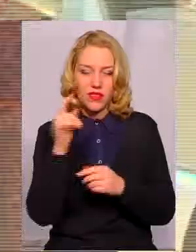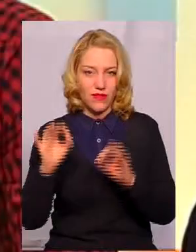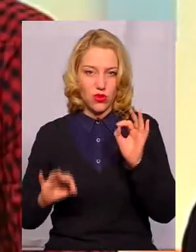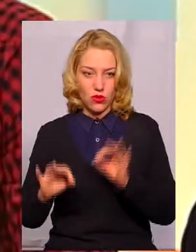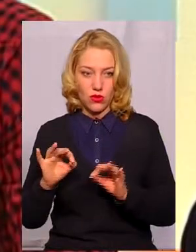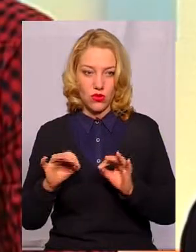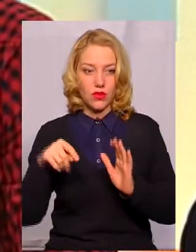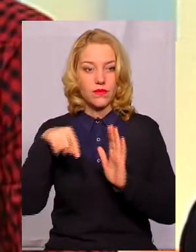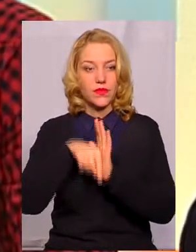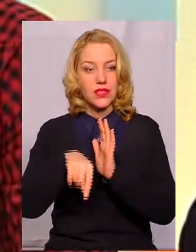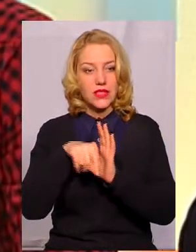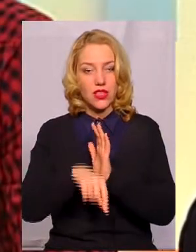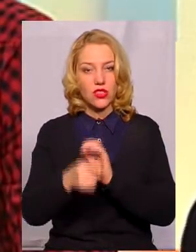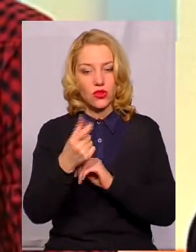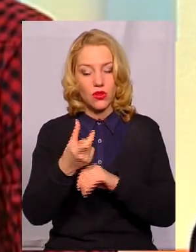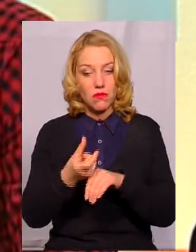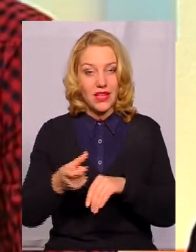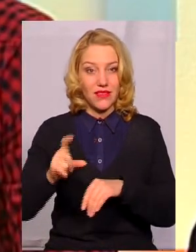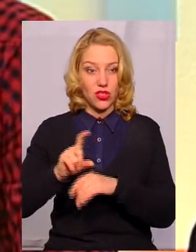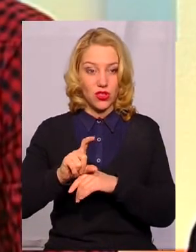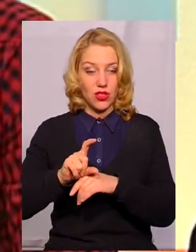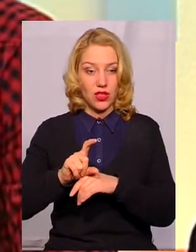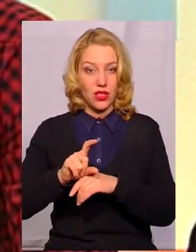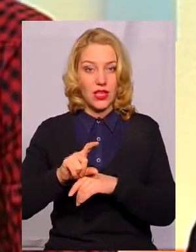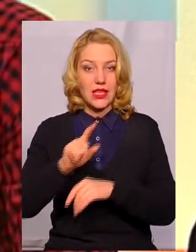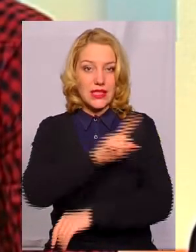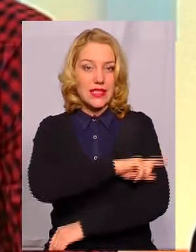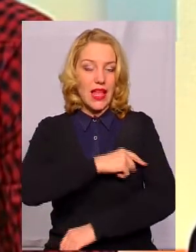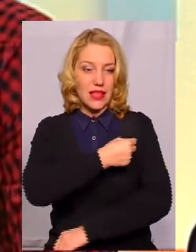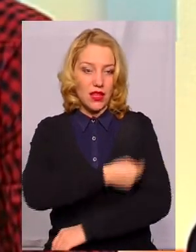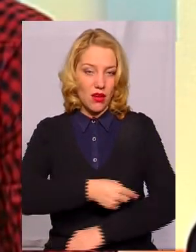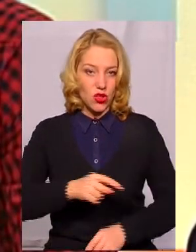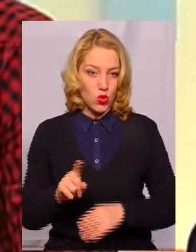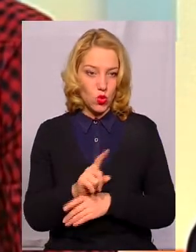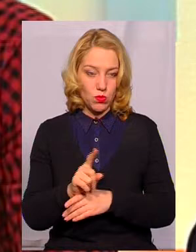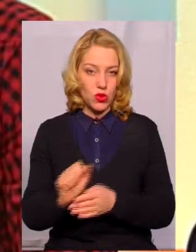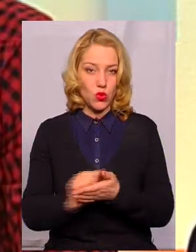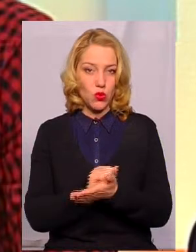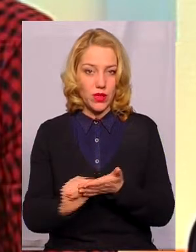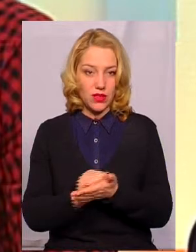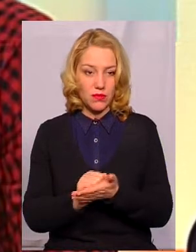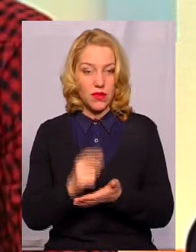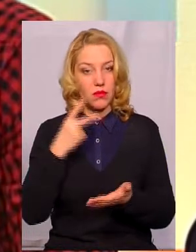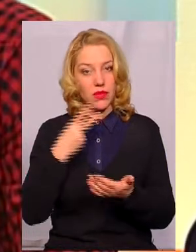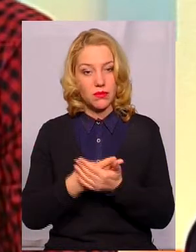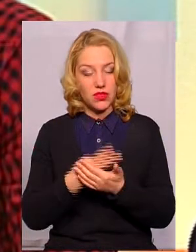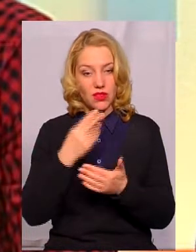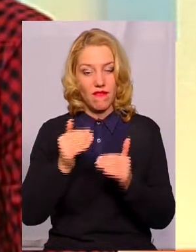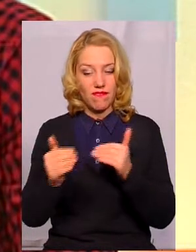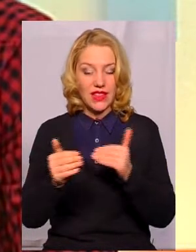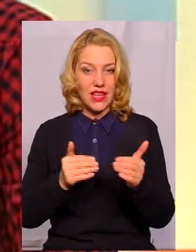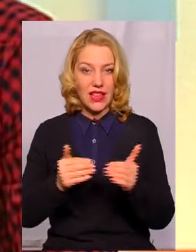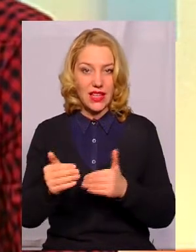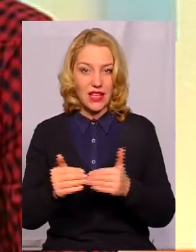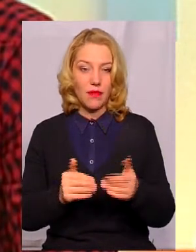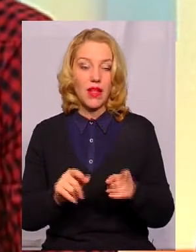значить, воно десь трохи перевищує. То цим санітарним документом, санпіном, передбачалось відхилення. І так